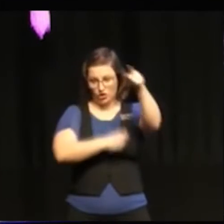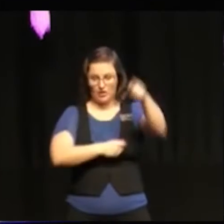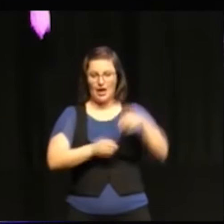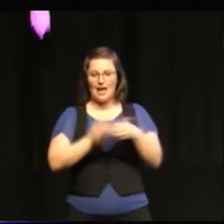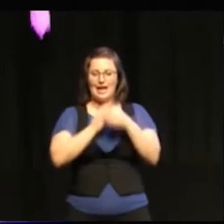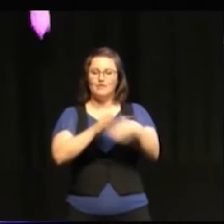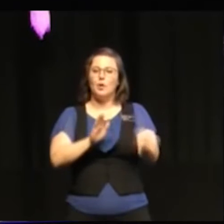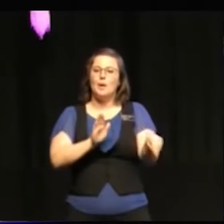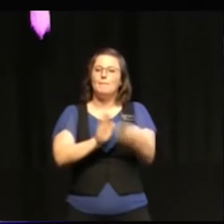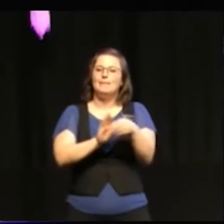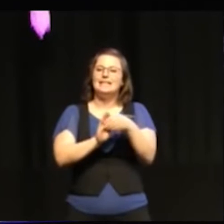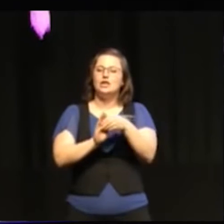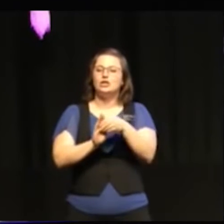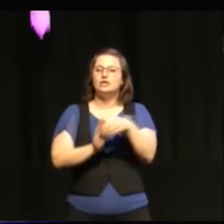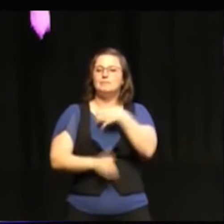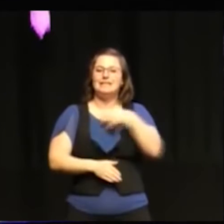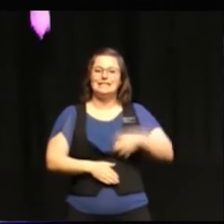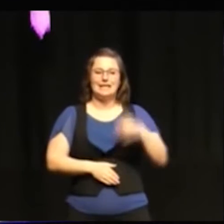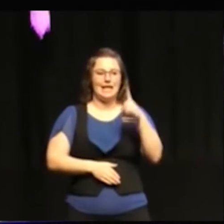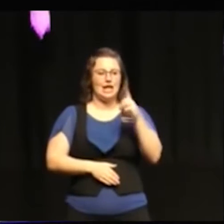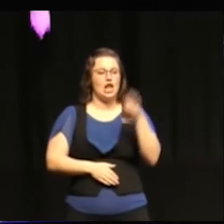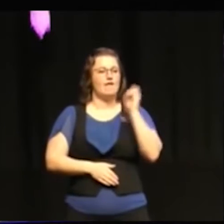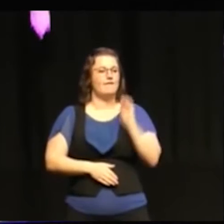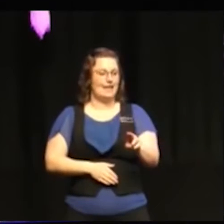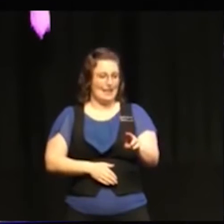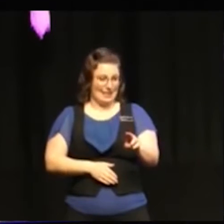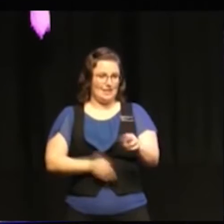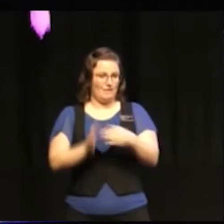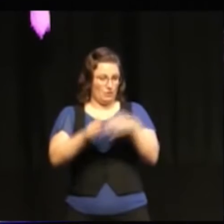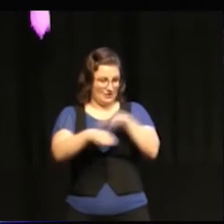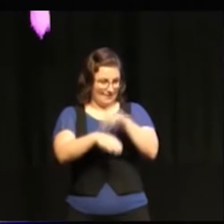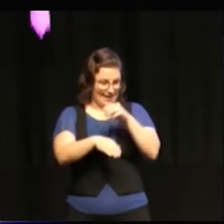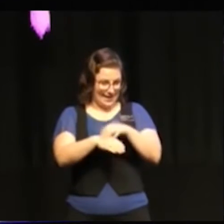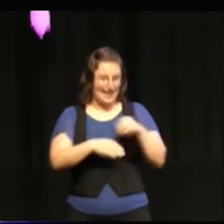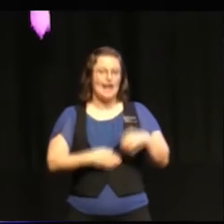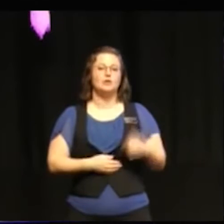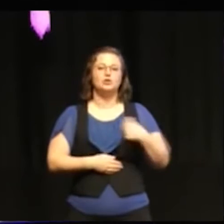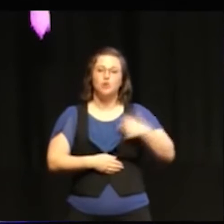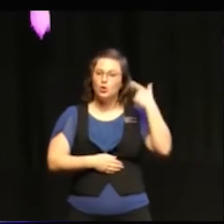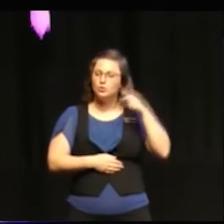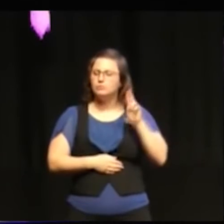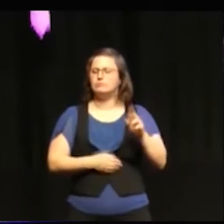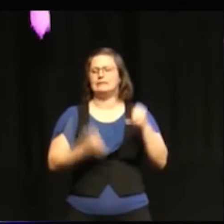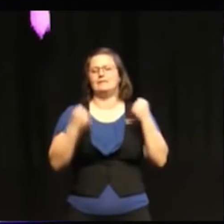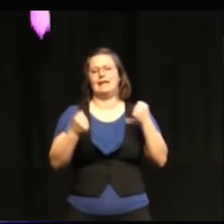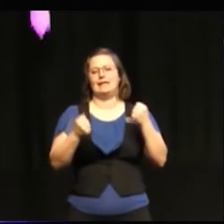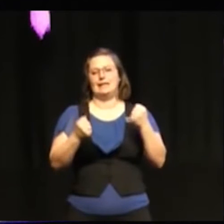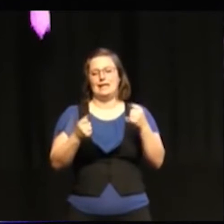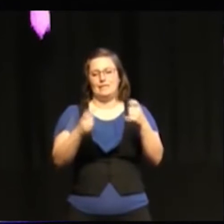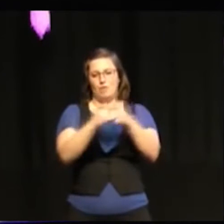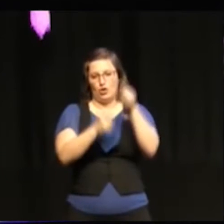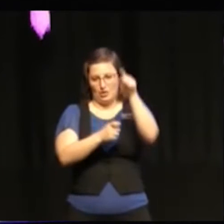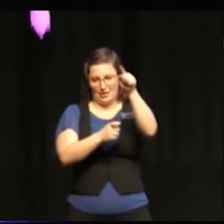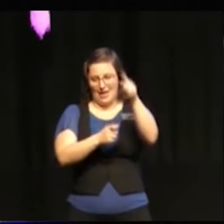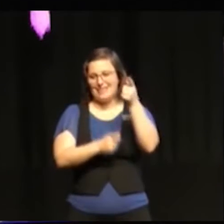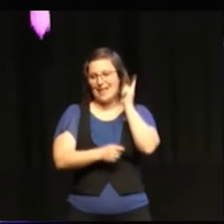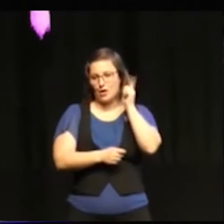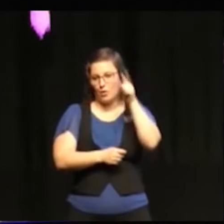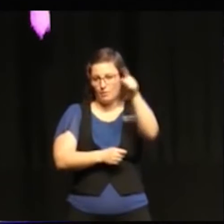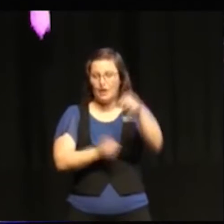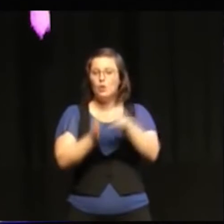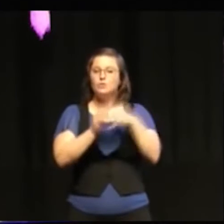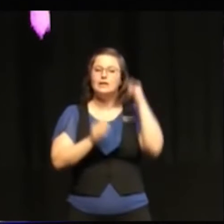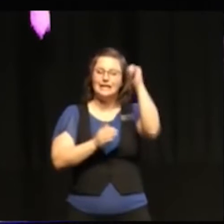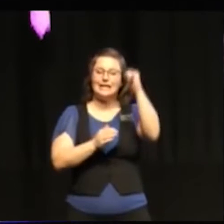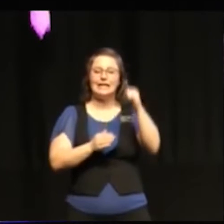biståndsminister Lövin. Jag tror att det är ett oerhört viktigt möte eftersom man då diskuterar hur